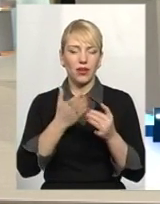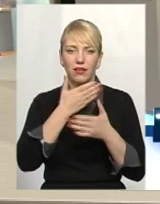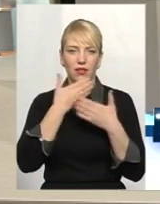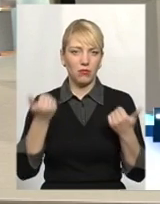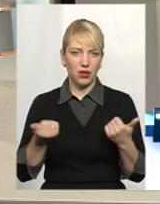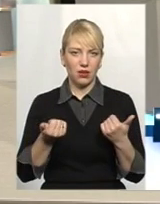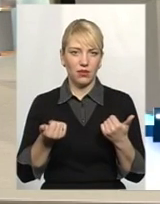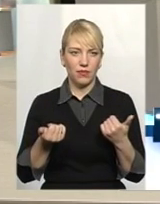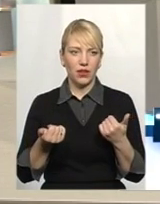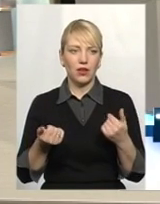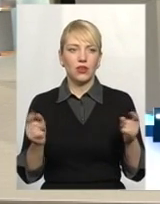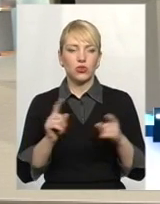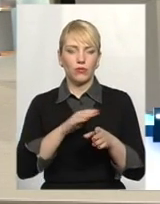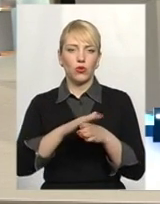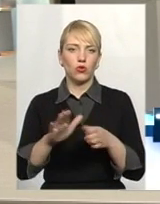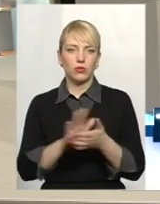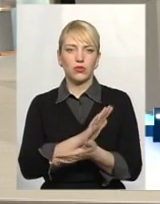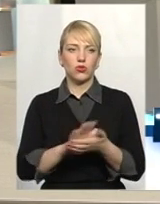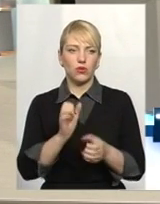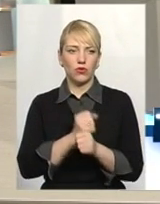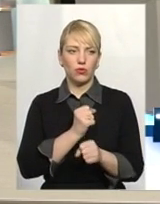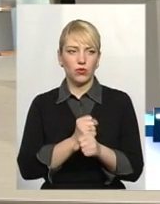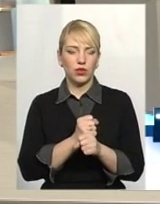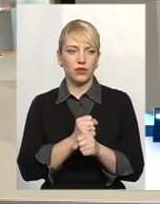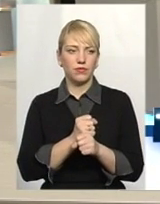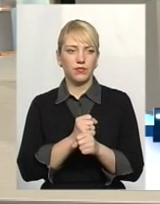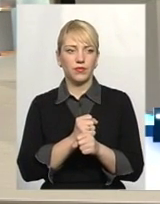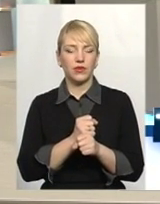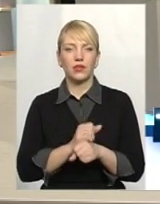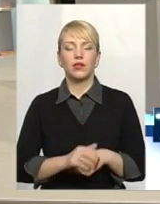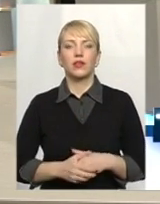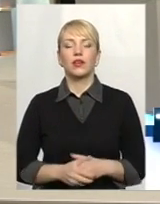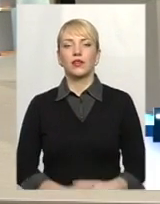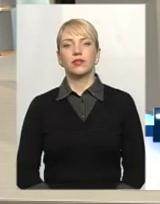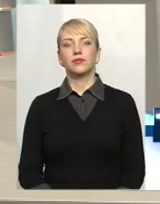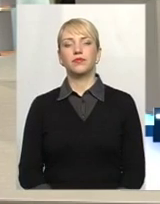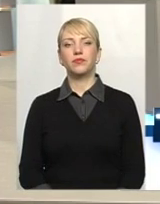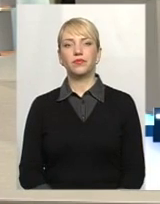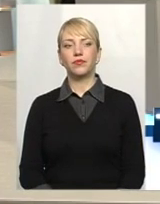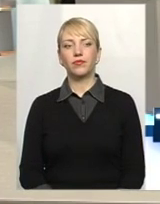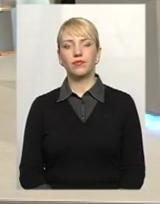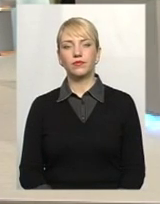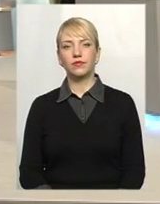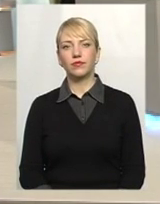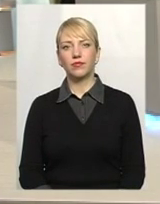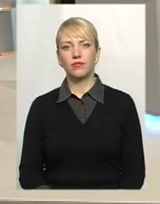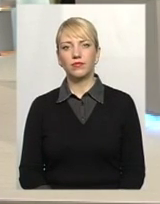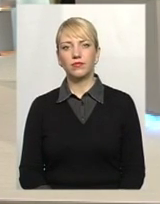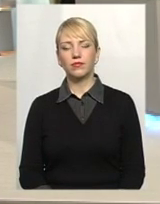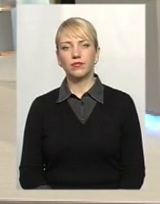роботи безкоштовно. Дякую. Маємо наступний дзвіночок. Слухаємо, будь ласка, говоріть.